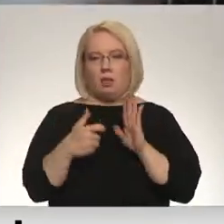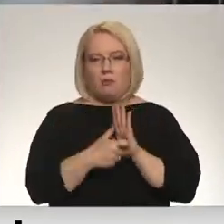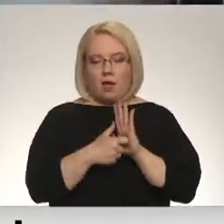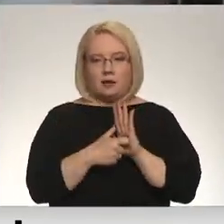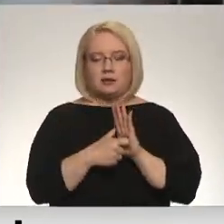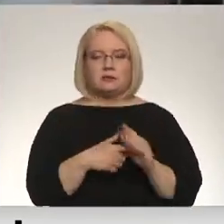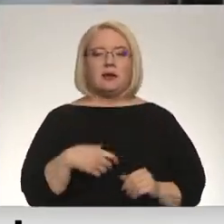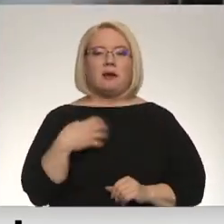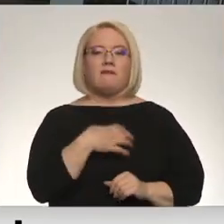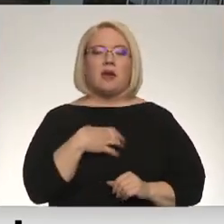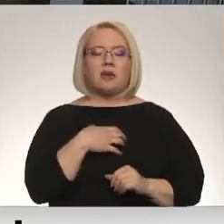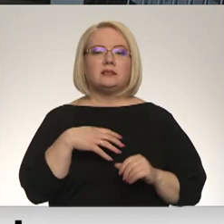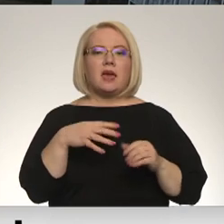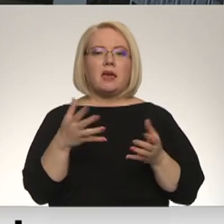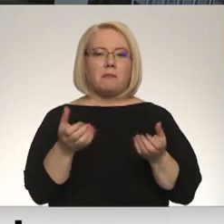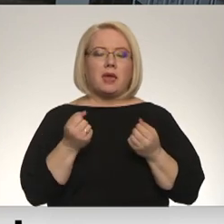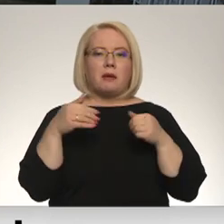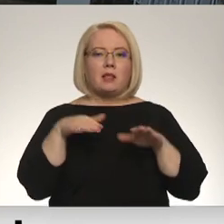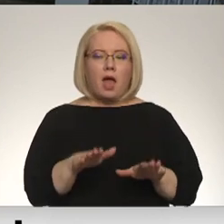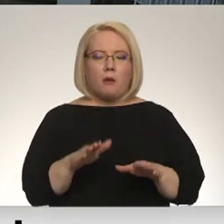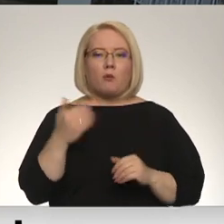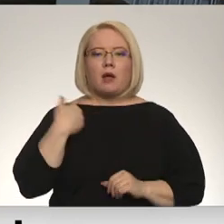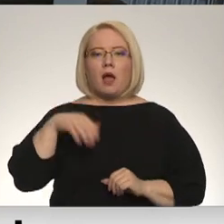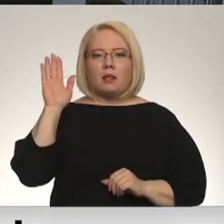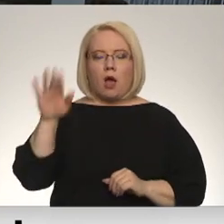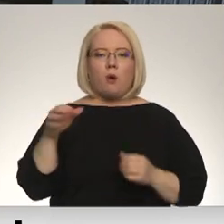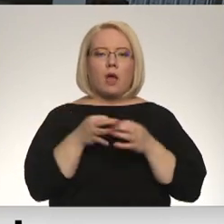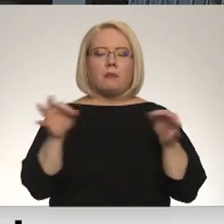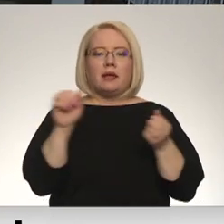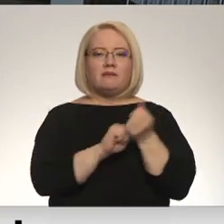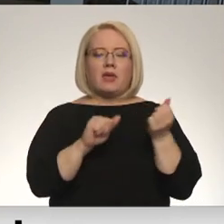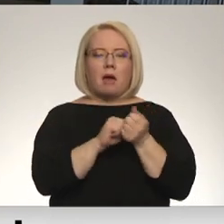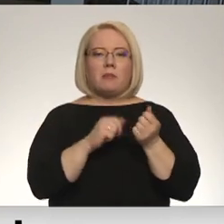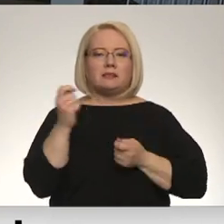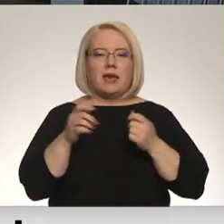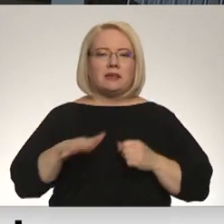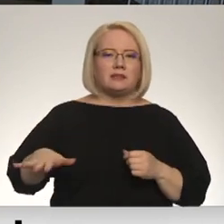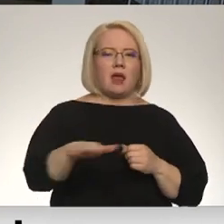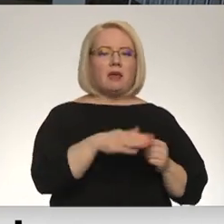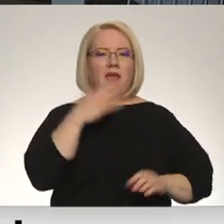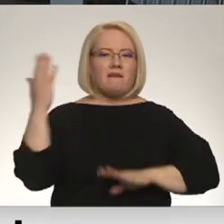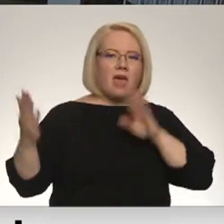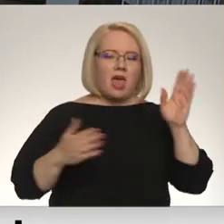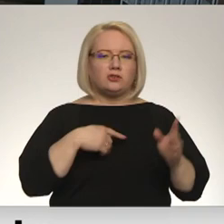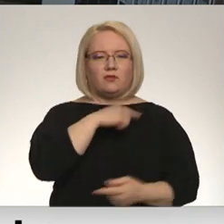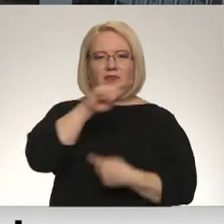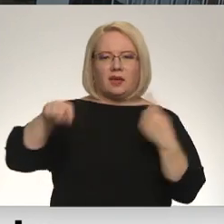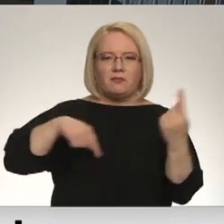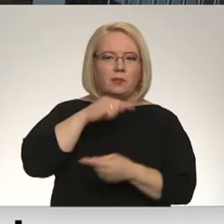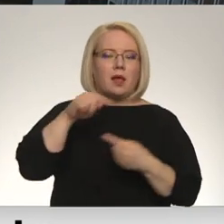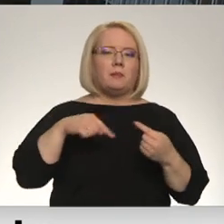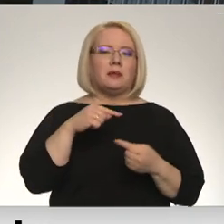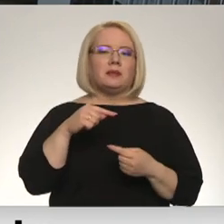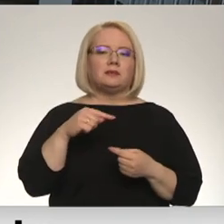Nācās pieņemt lēmumu, ka diemžēl ārā brīvdabas aizstrādē, kur veišu pūšu un taisa virpuļu vērpetis,